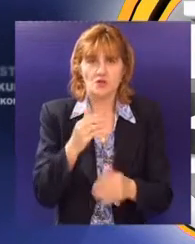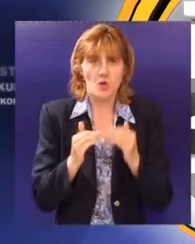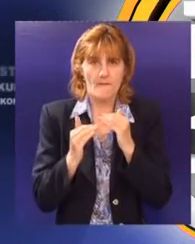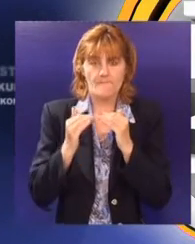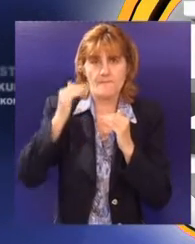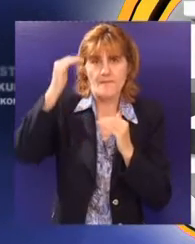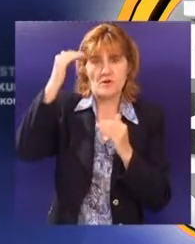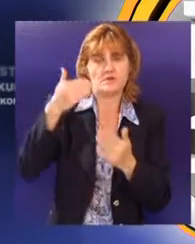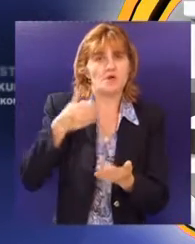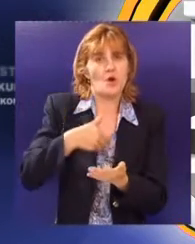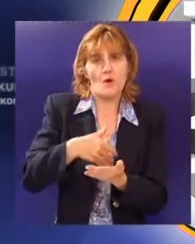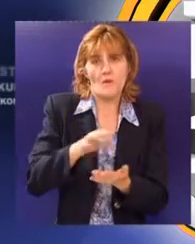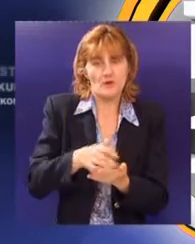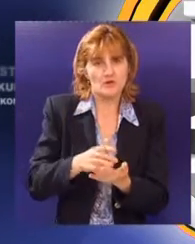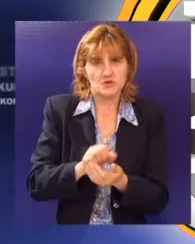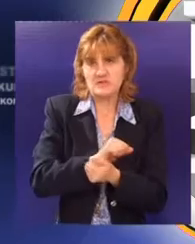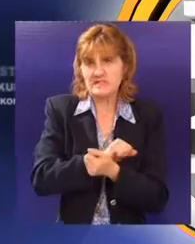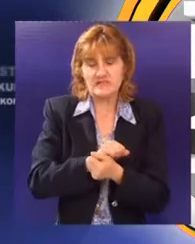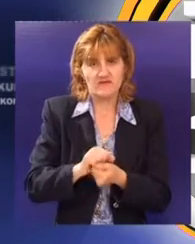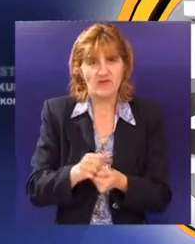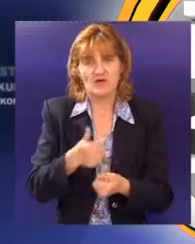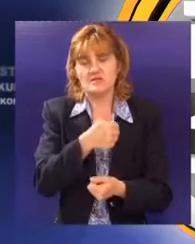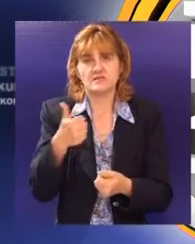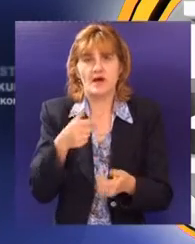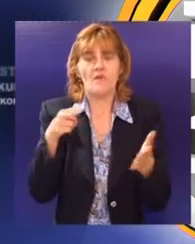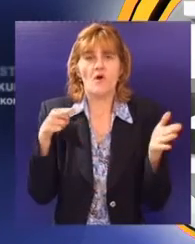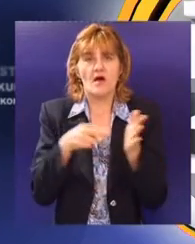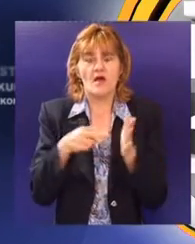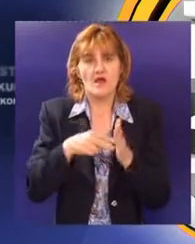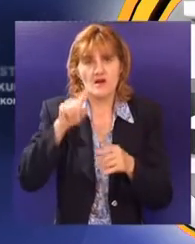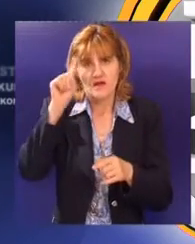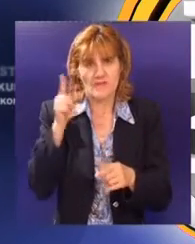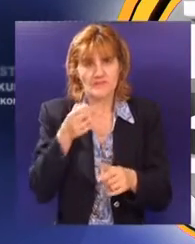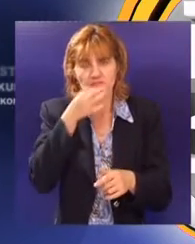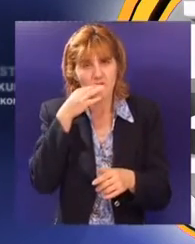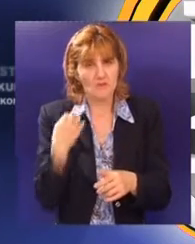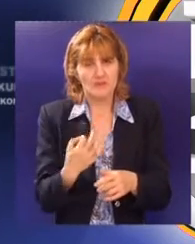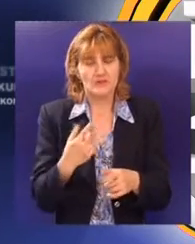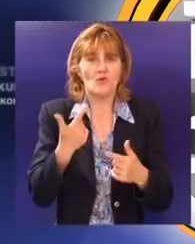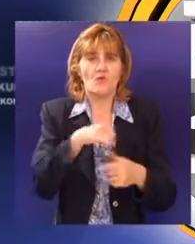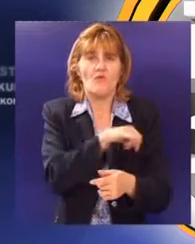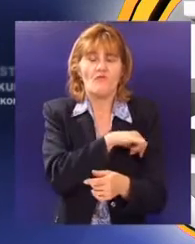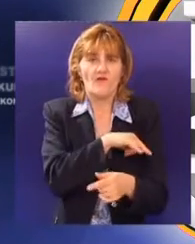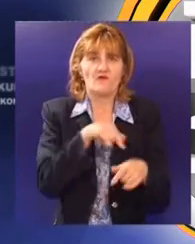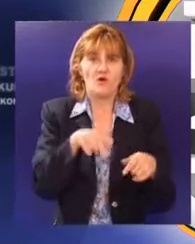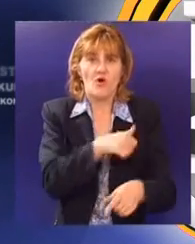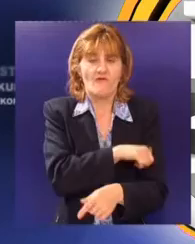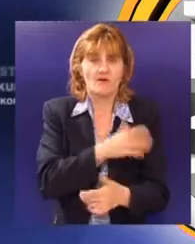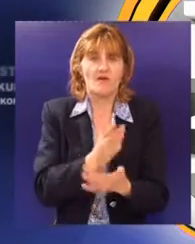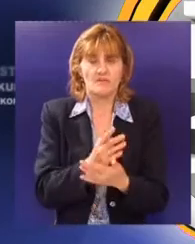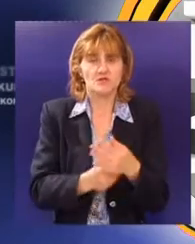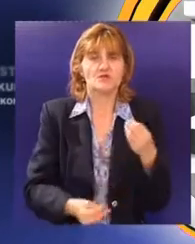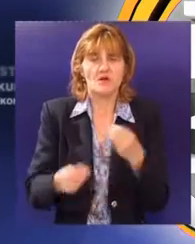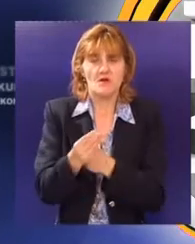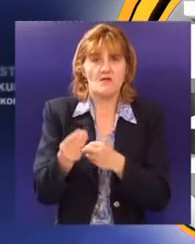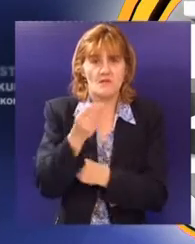porast ukupne potrošnje svih vidova energije osim električne. Planirana proizvodnja primarne energije u Vojvodini u ovoj godini bit će veća za